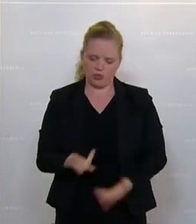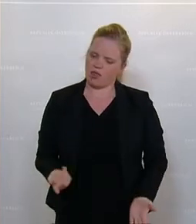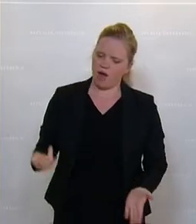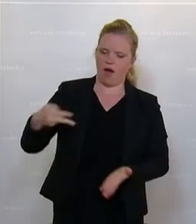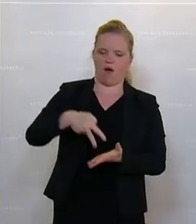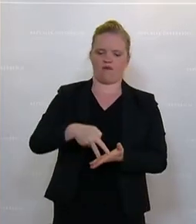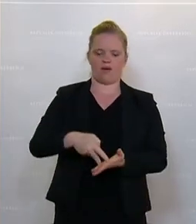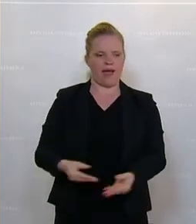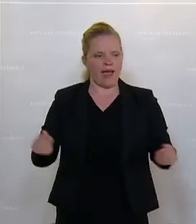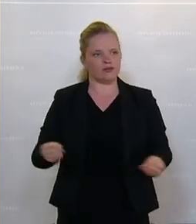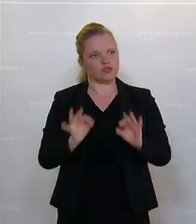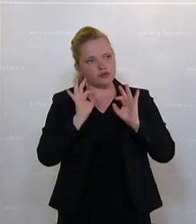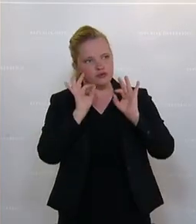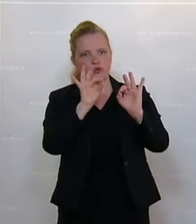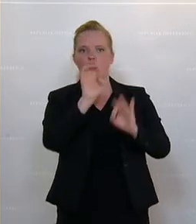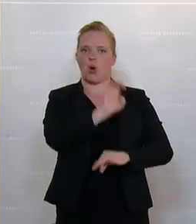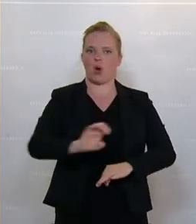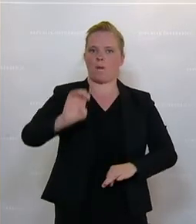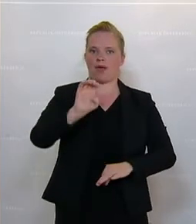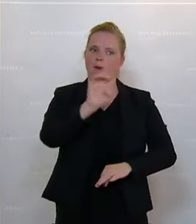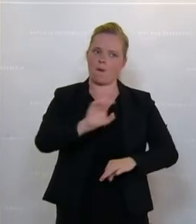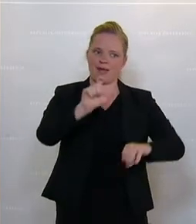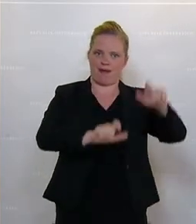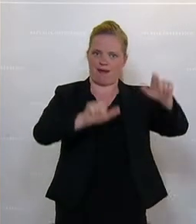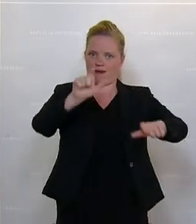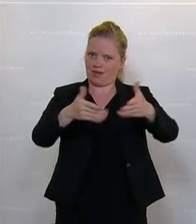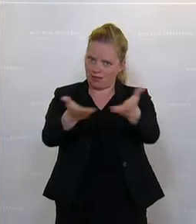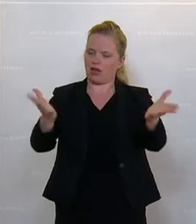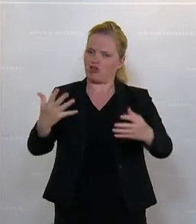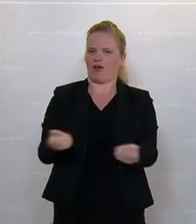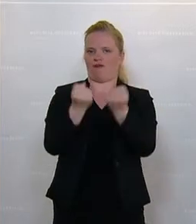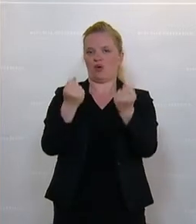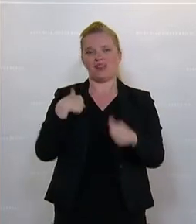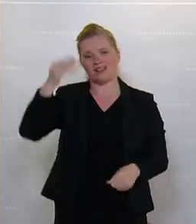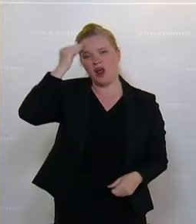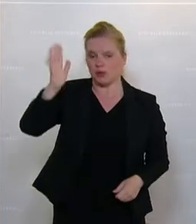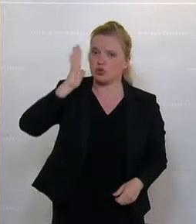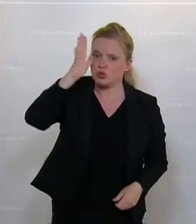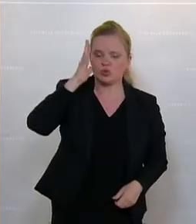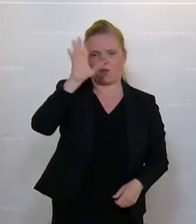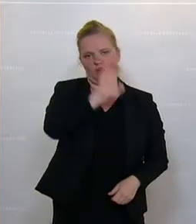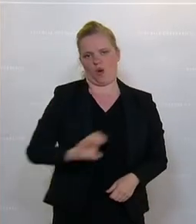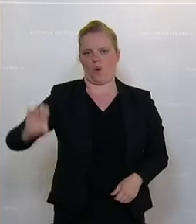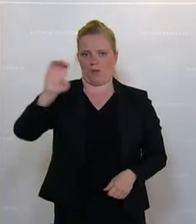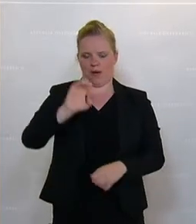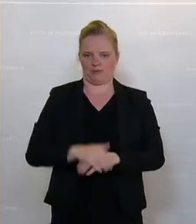haben etwas für Europäerinnen und Europäer geschaffen. Und das ist der Glaube an eine Zukunft Europas.